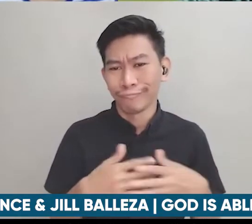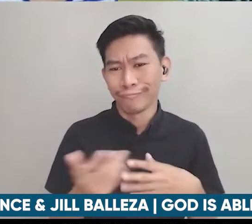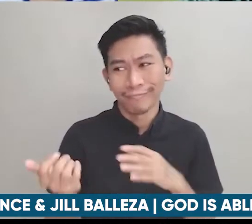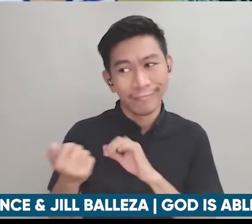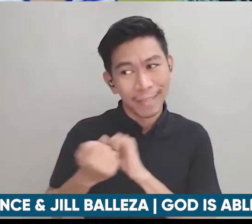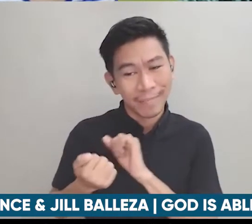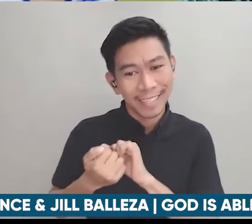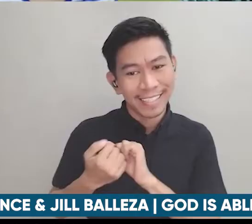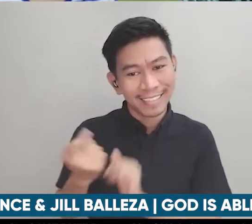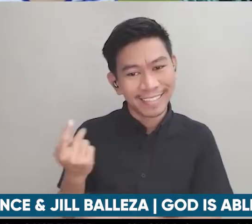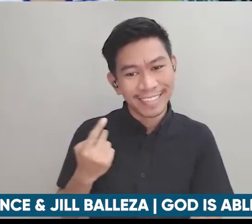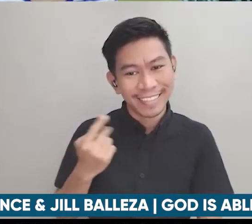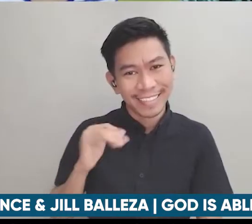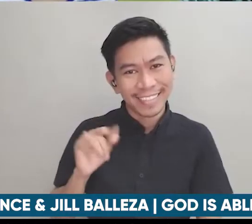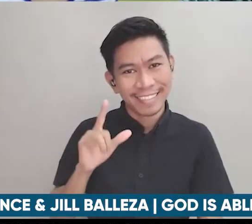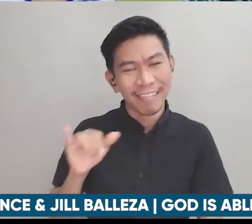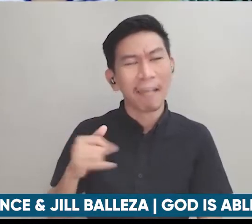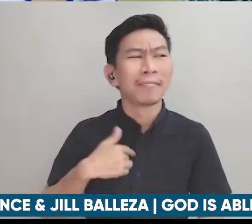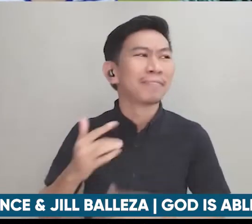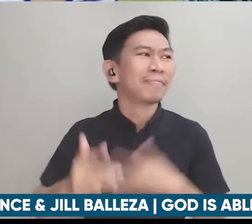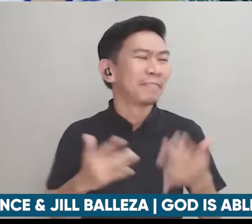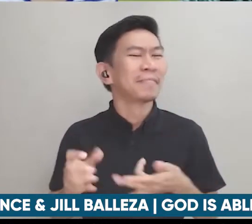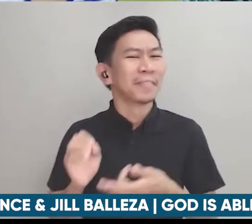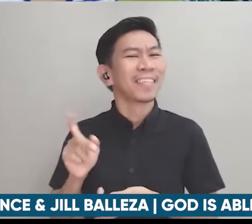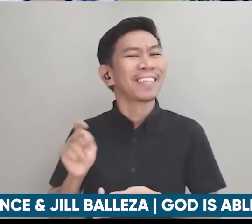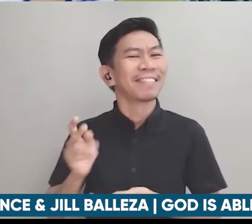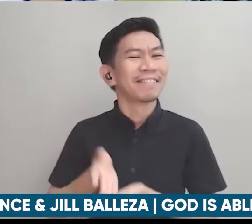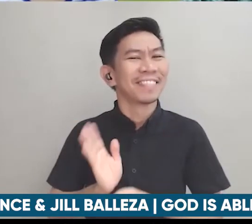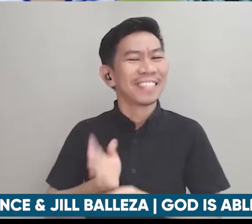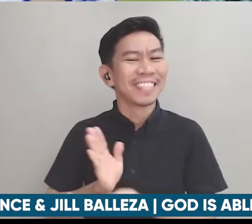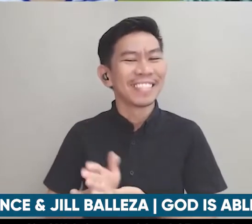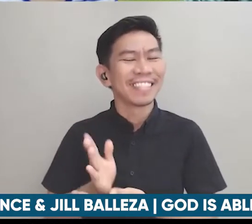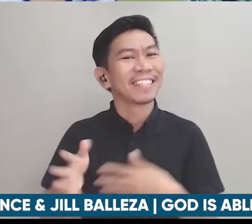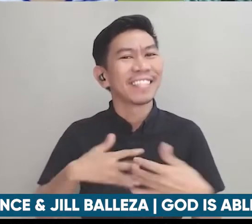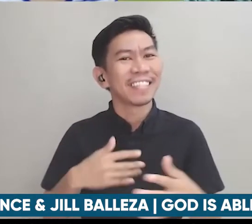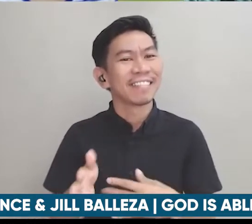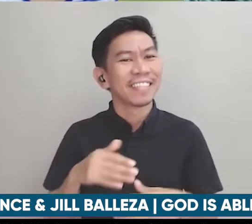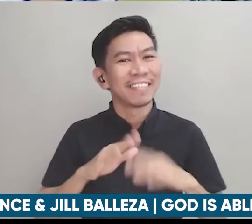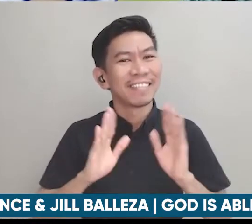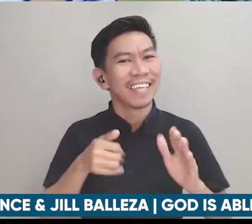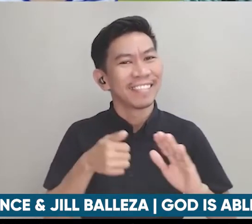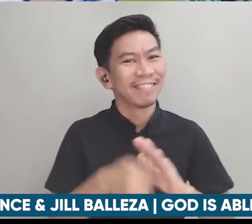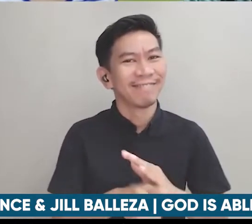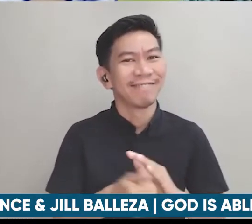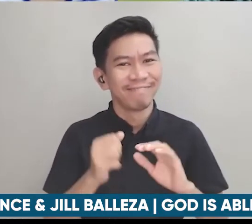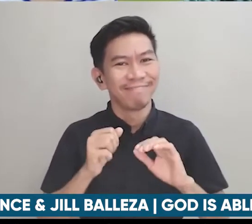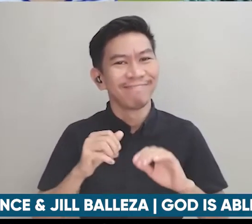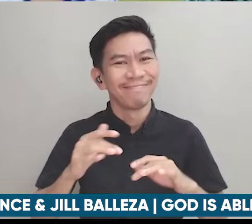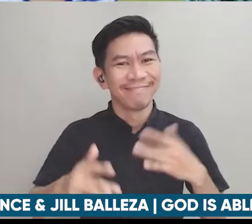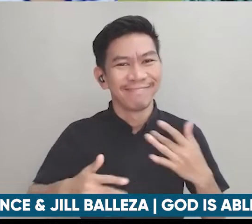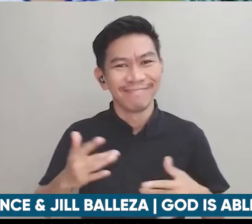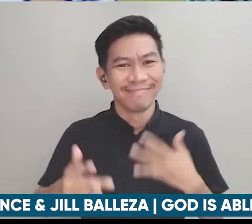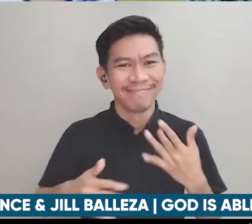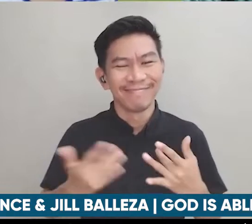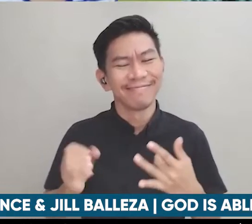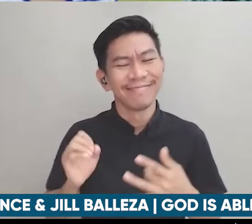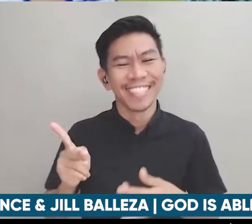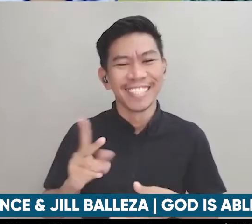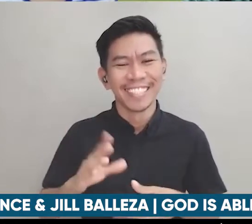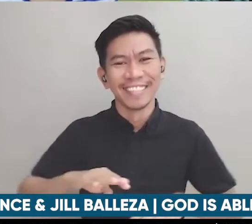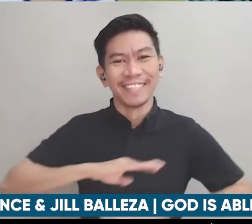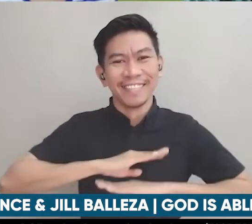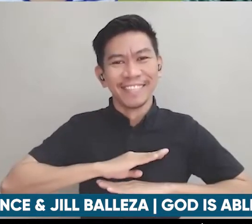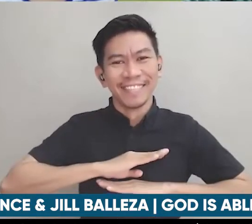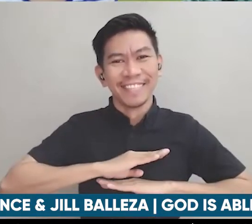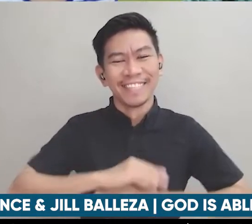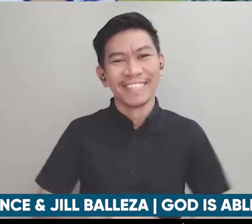so basta siya yung kasama okay na ako kahit nasa bahay lang basta kasama siya okay na ako mag-ano